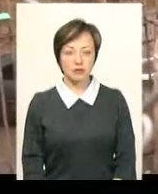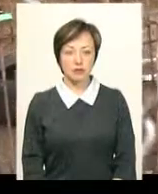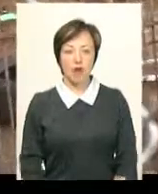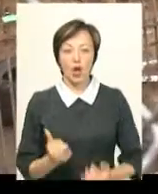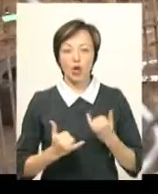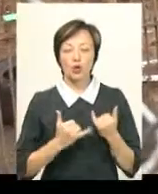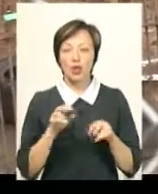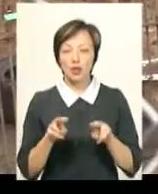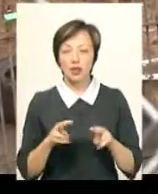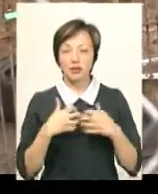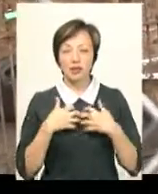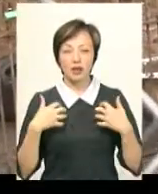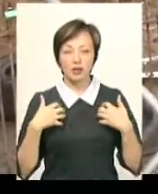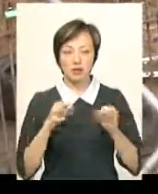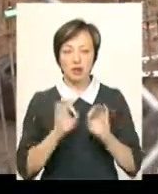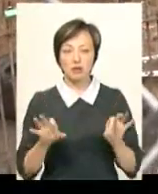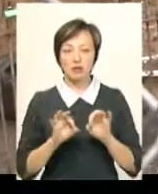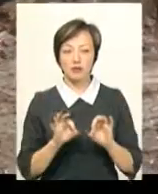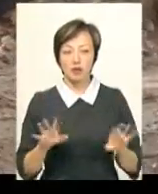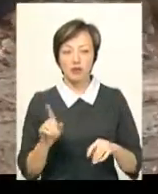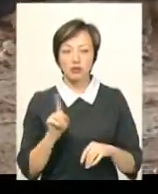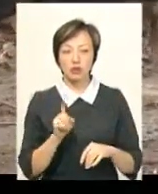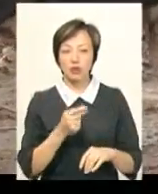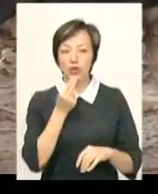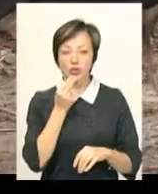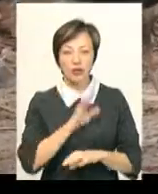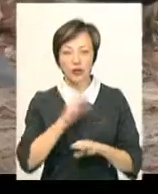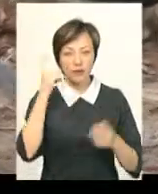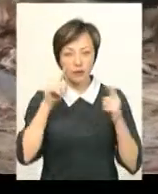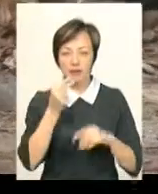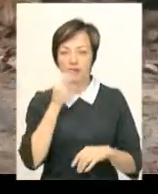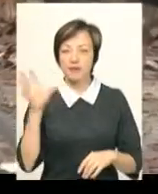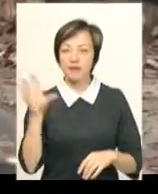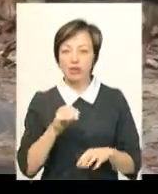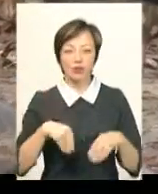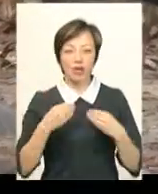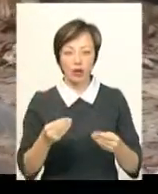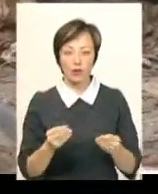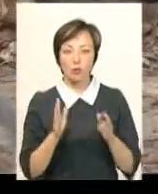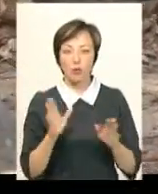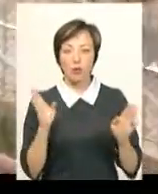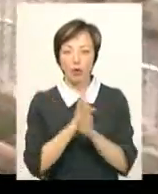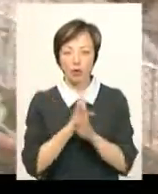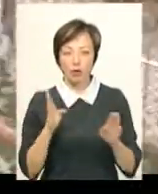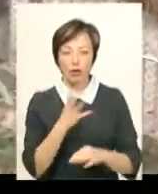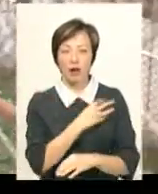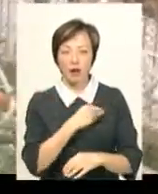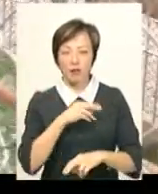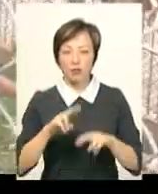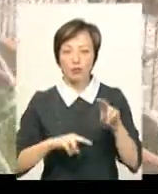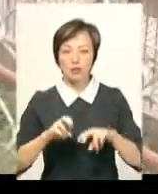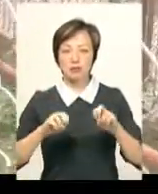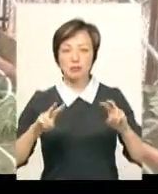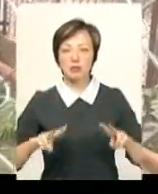Доглядальниця тварин Олена Пальохіна розповідає, що тварини до їжі невибагливі їдять все, що дають. А ось щодо погоди, то левам побудували